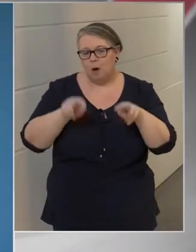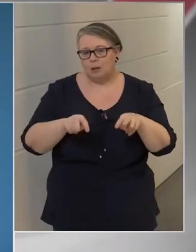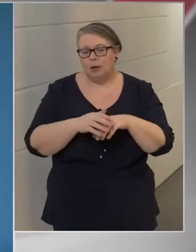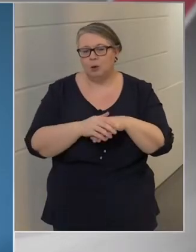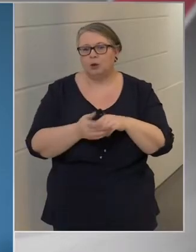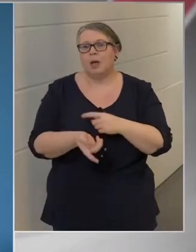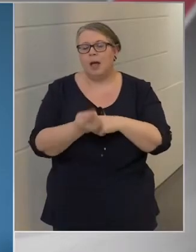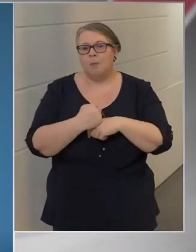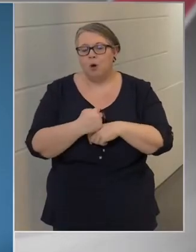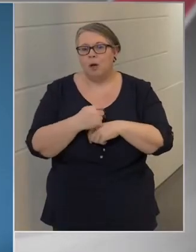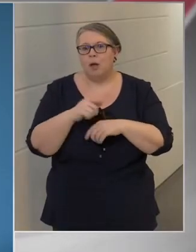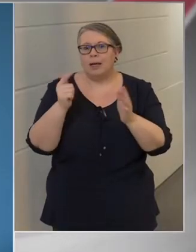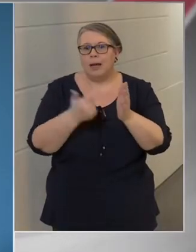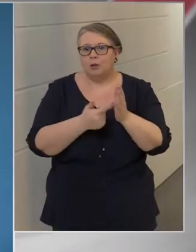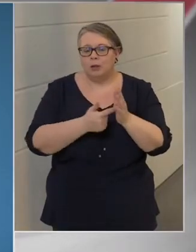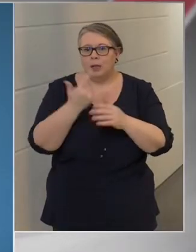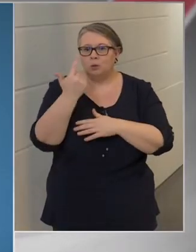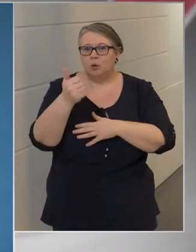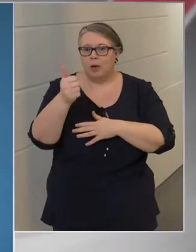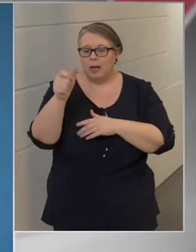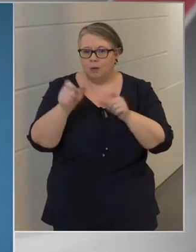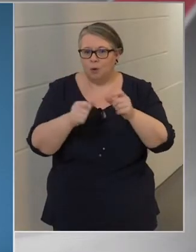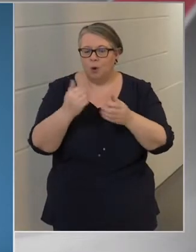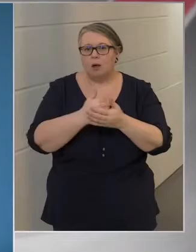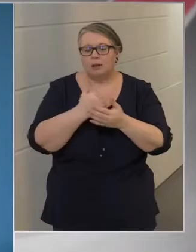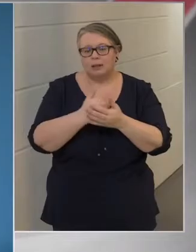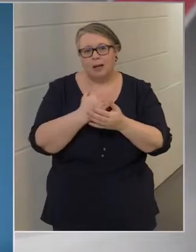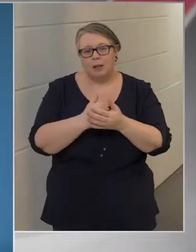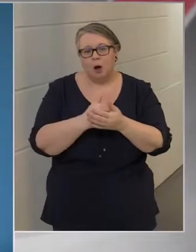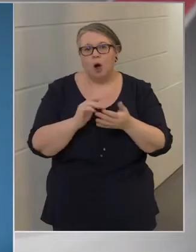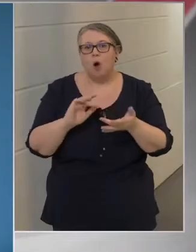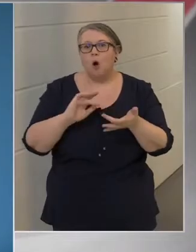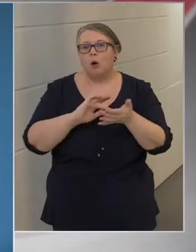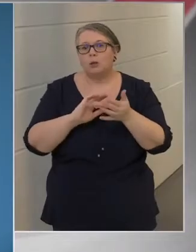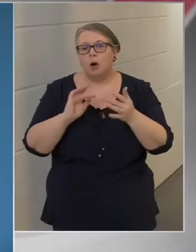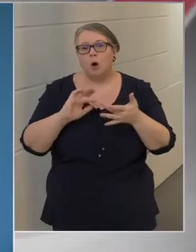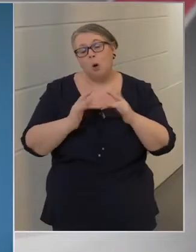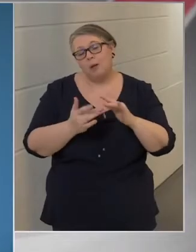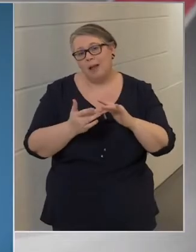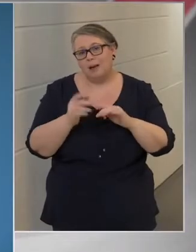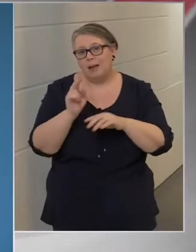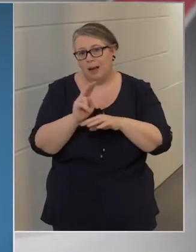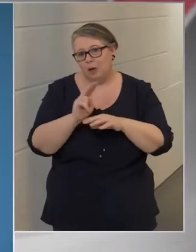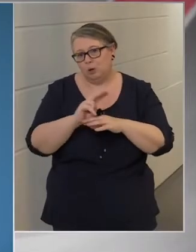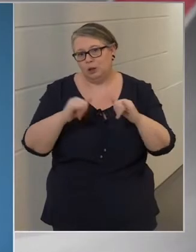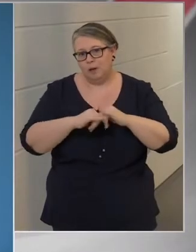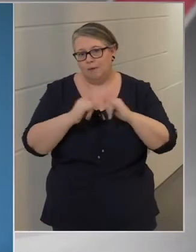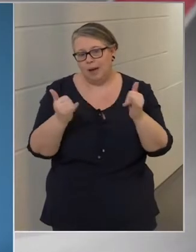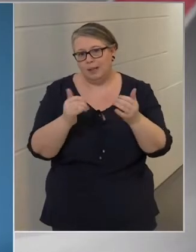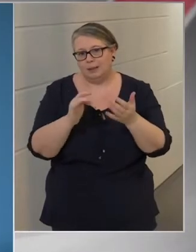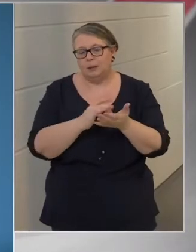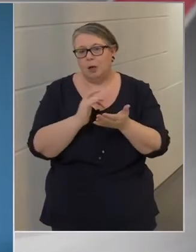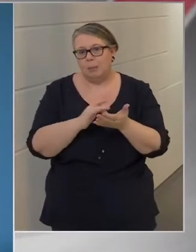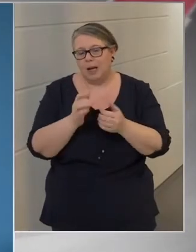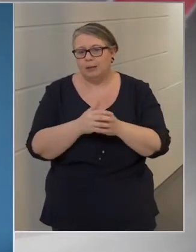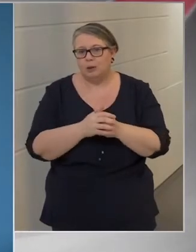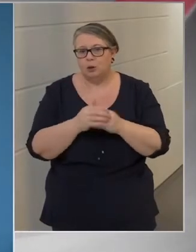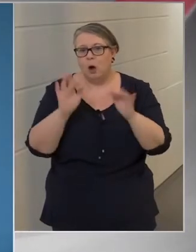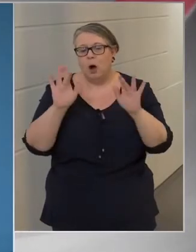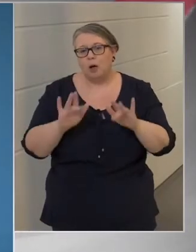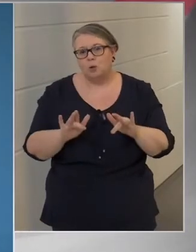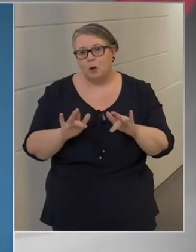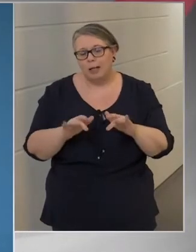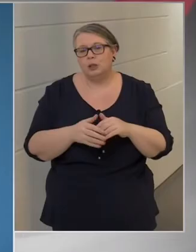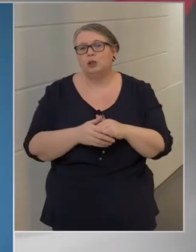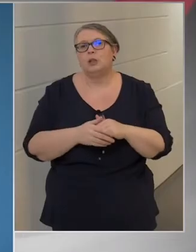közülük 2021-en használják az online ellenőrzésre fejlesztett mobil alkalmazást. Az aktuális